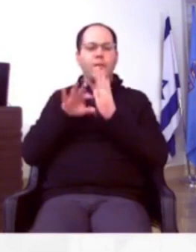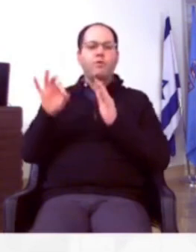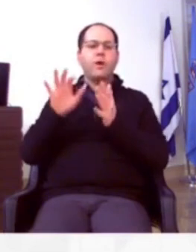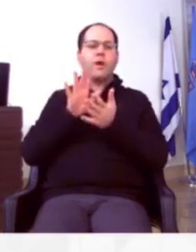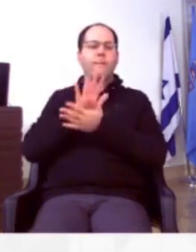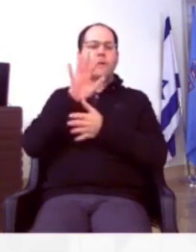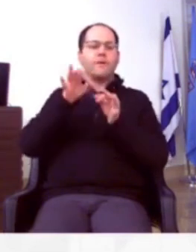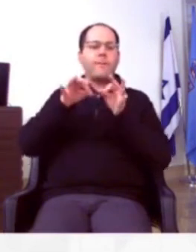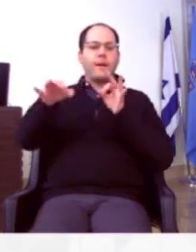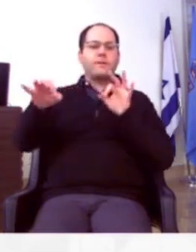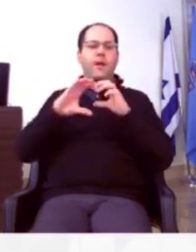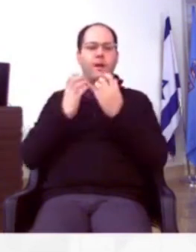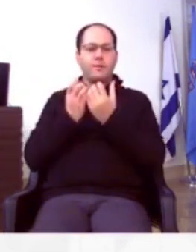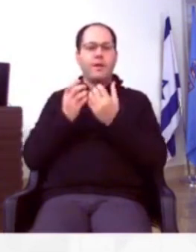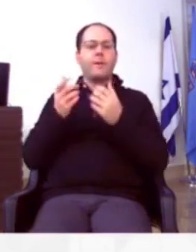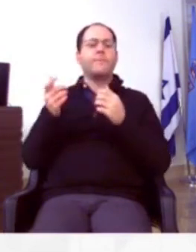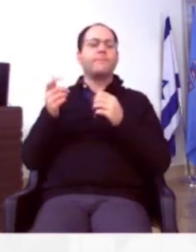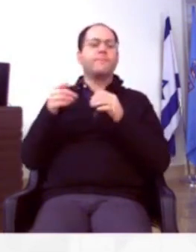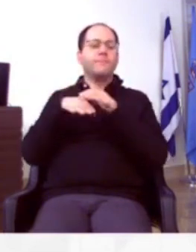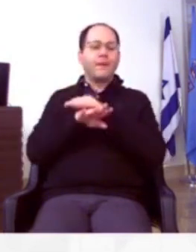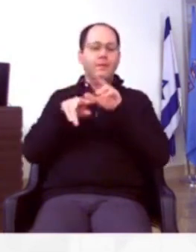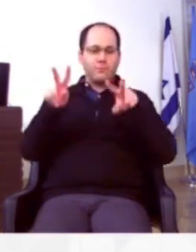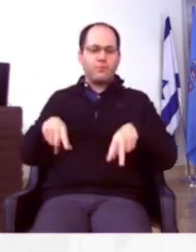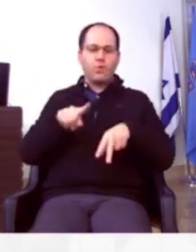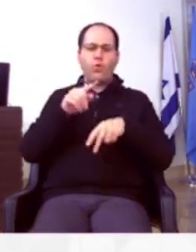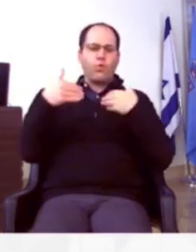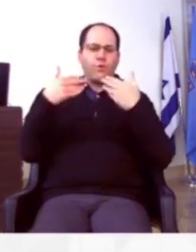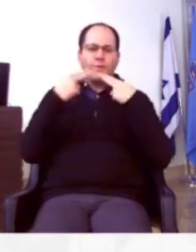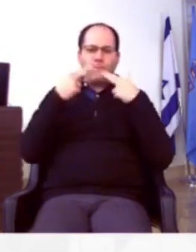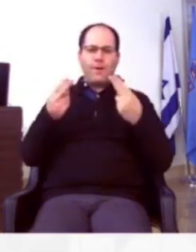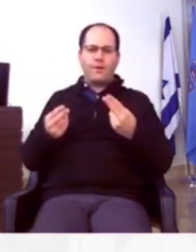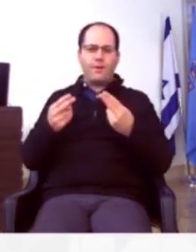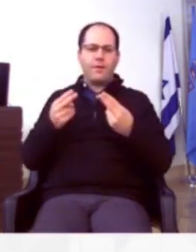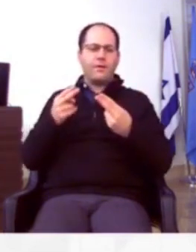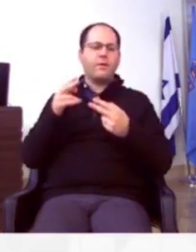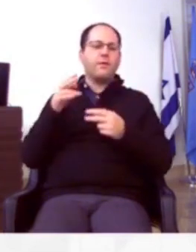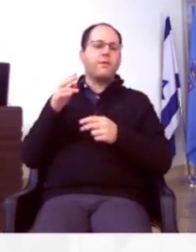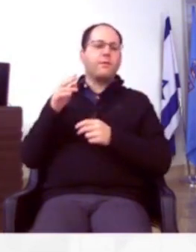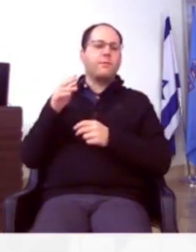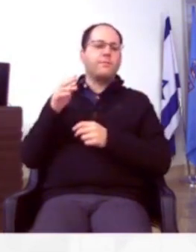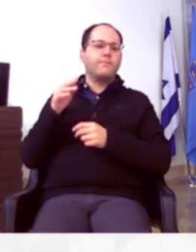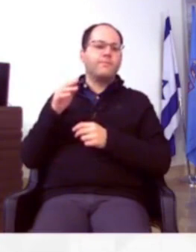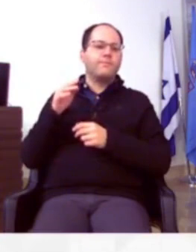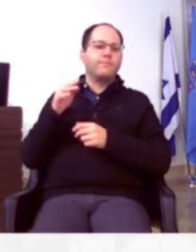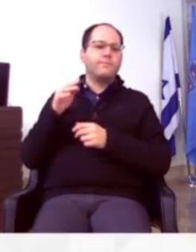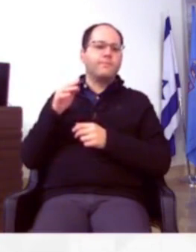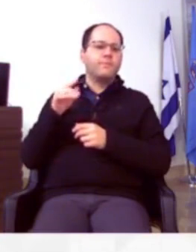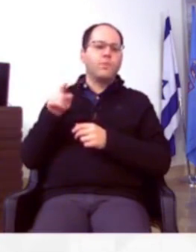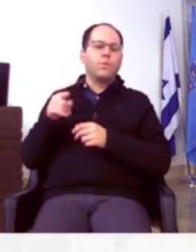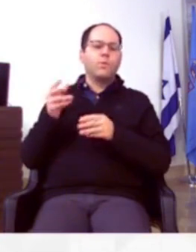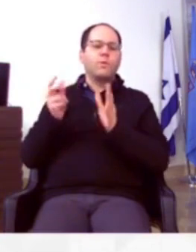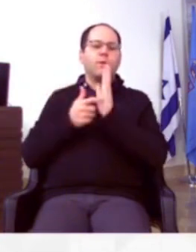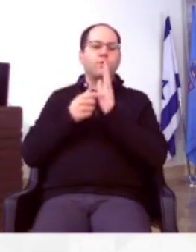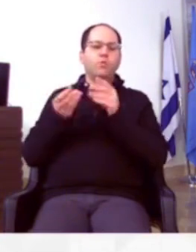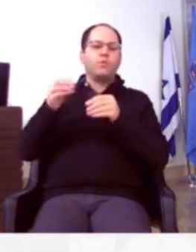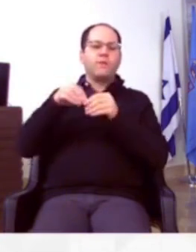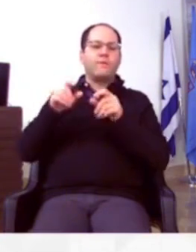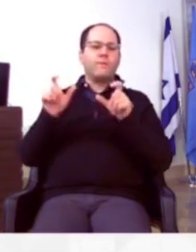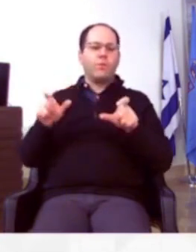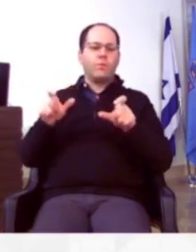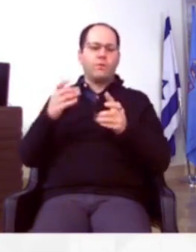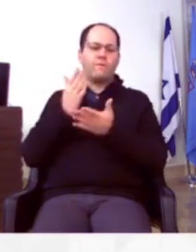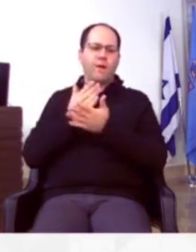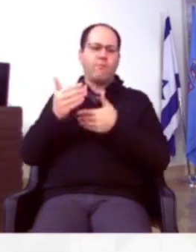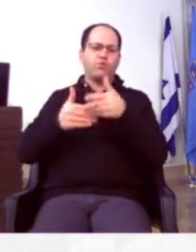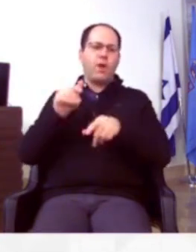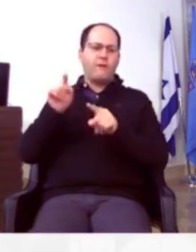מטר לכיתה, והמקלטים הקיימים לא נותנים מענה גם להבינים. לכן הוא דרשת לתוספת מיגון כבר בשלב הזה.